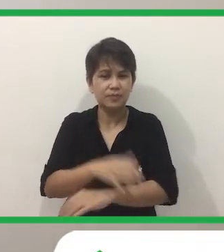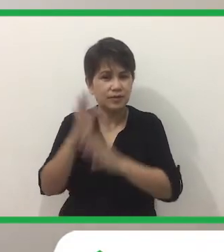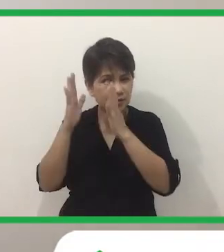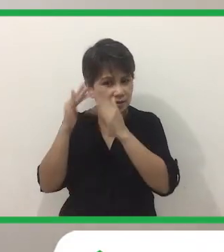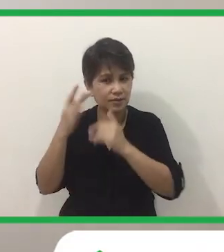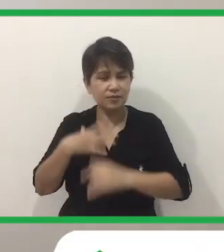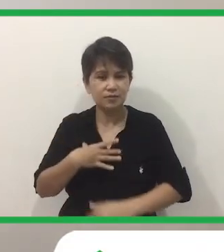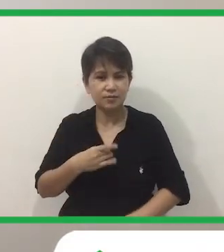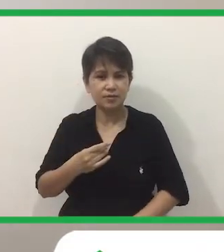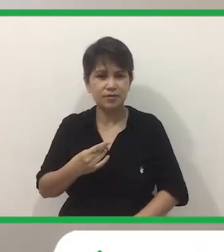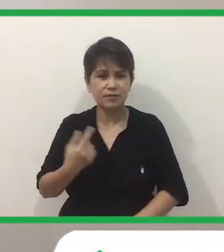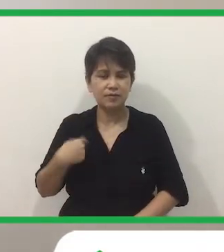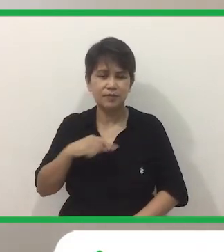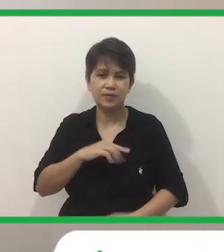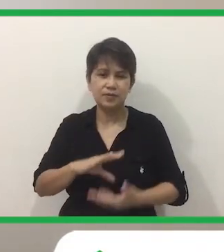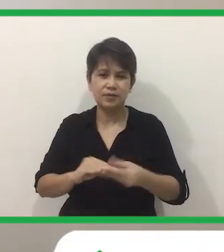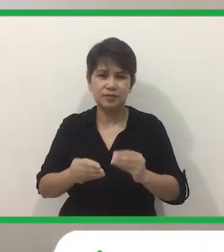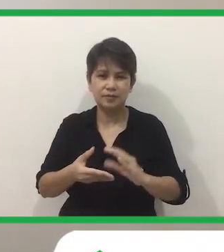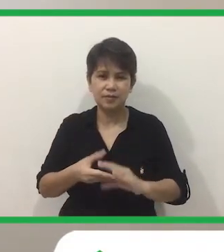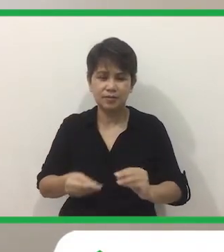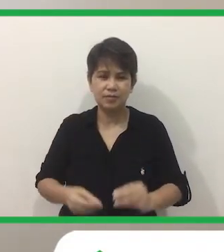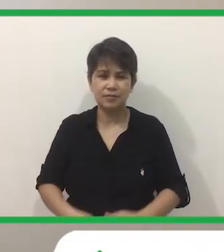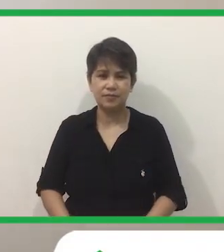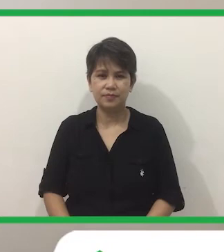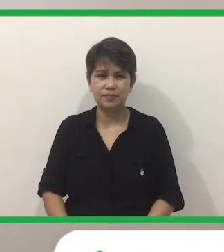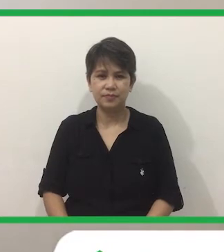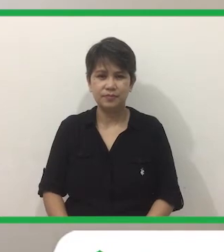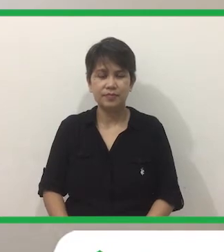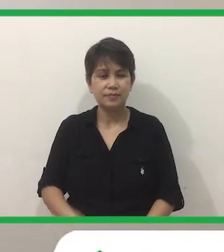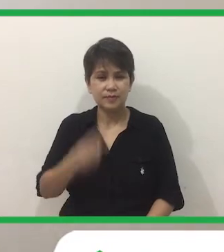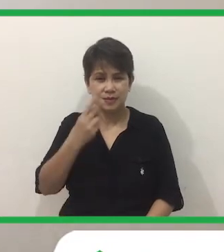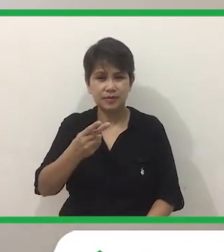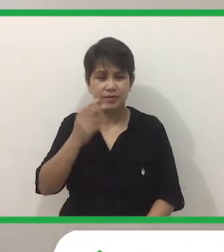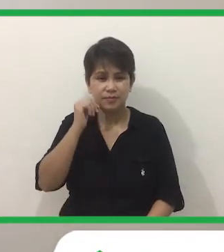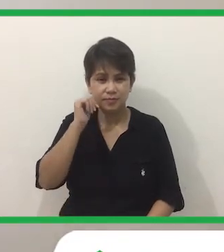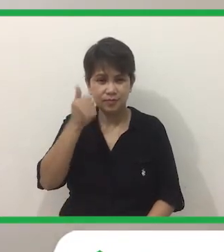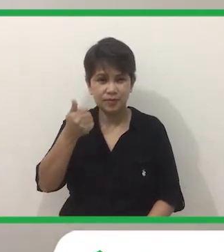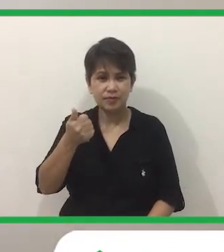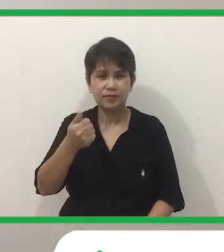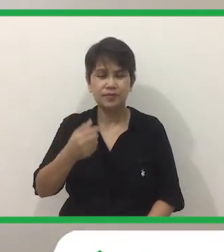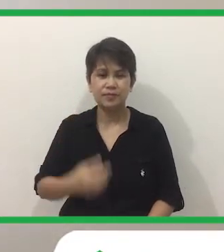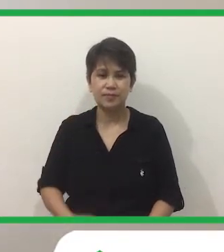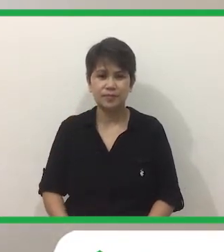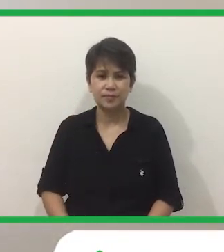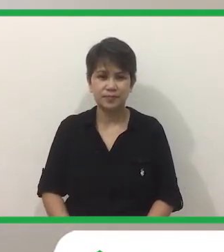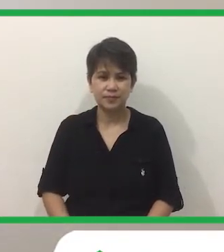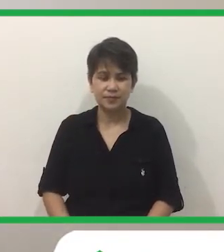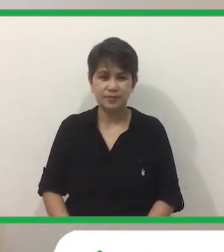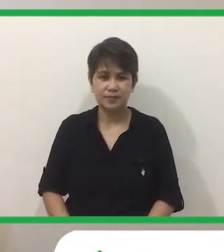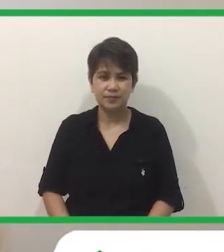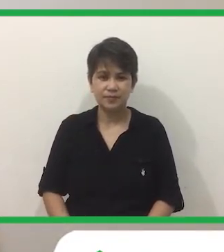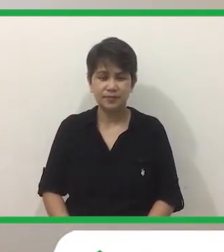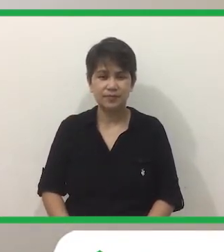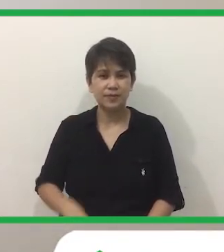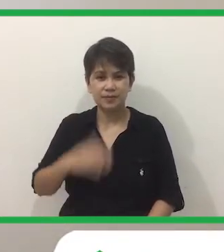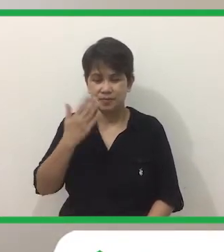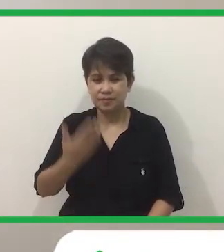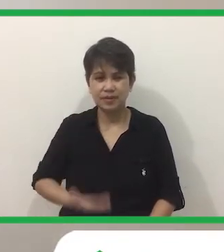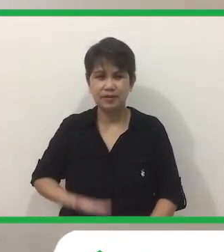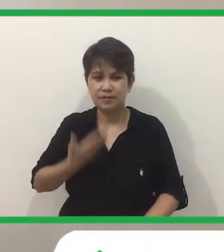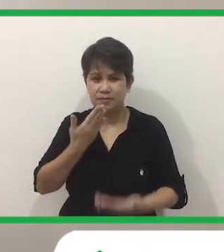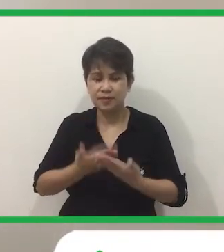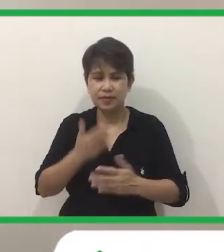Yung Kwento At Bukas Magkukwentuhan Muli Tayo At Ito Nagtatapos Ang At At